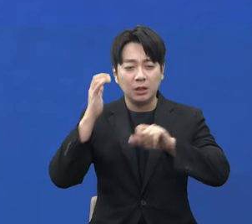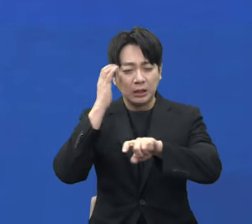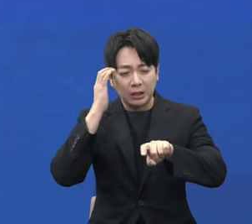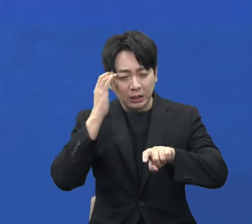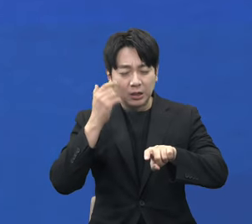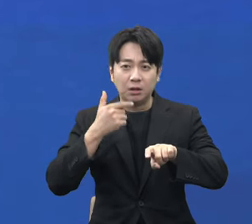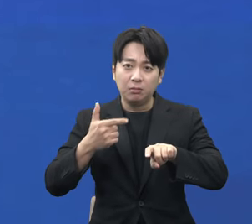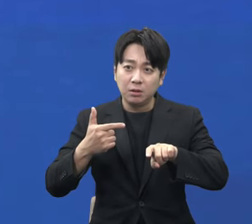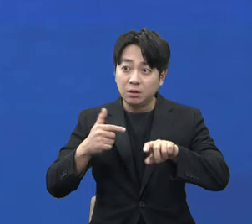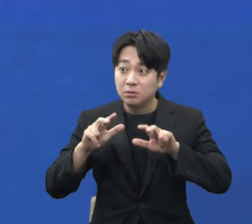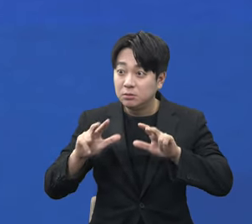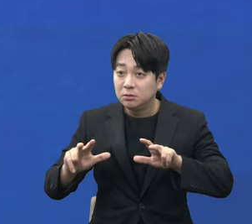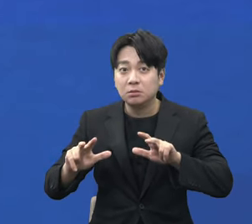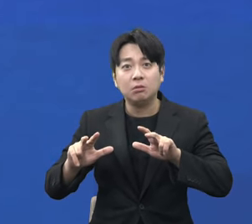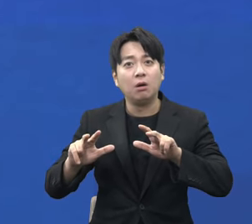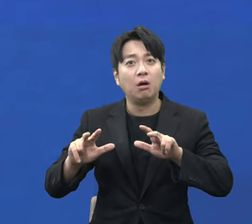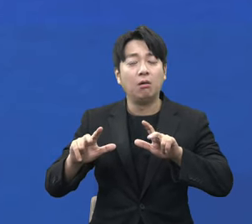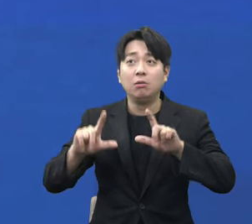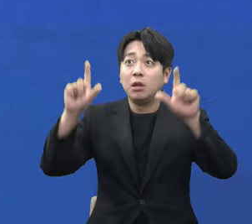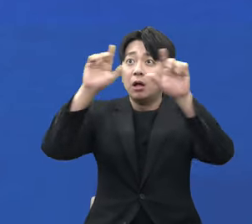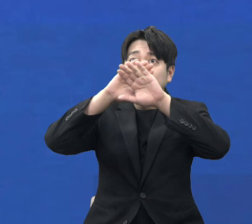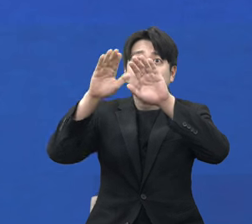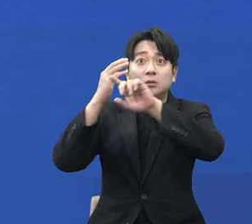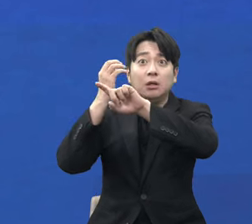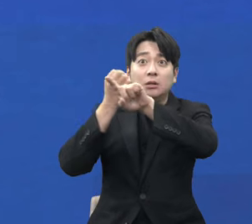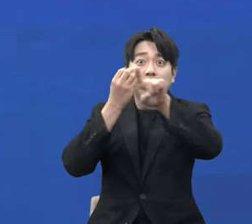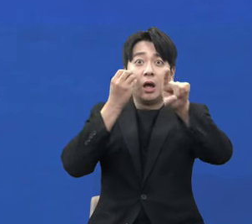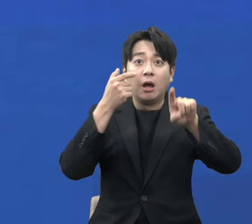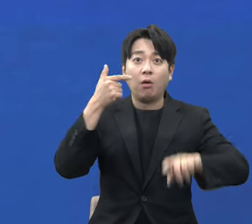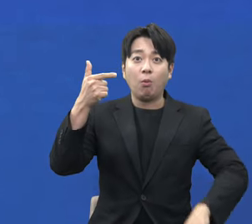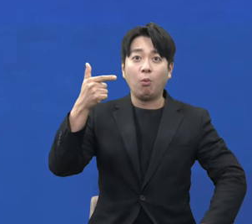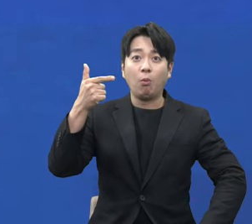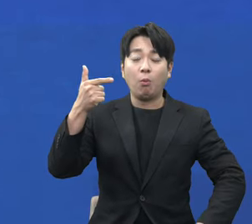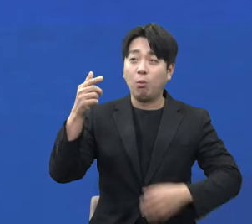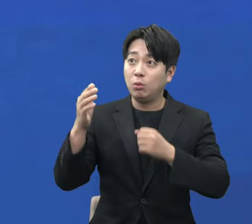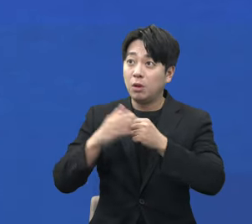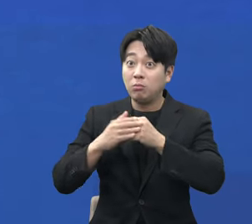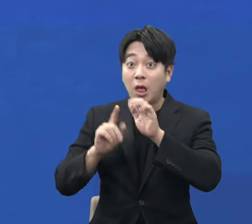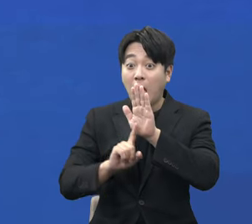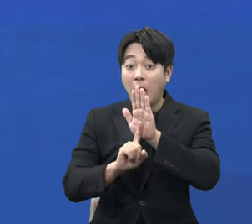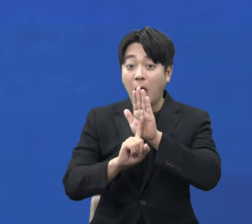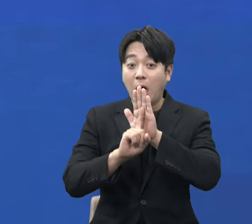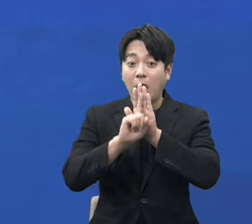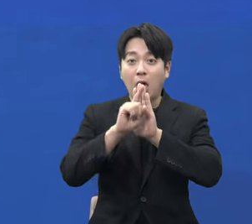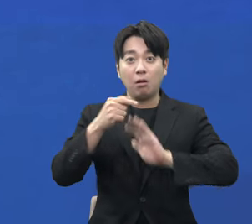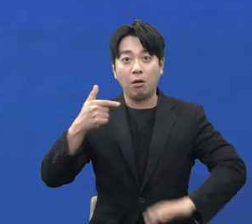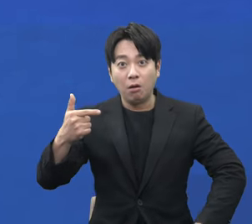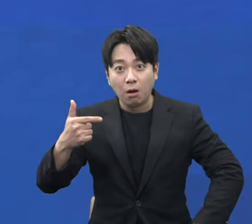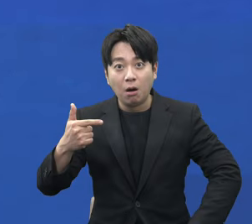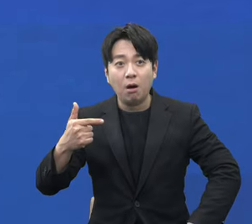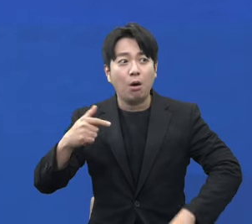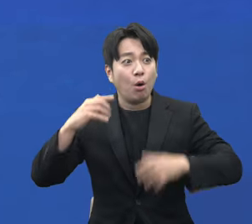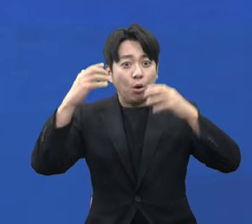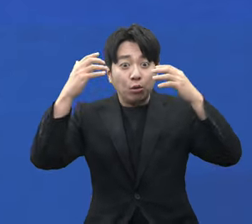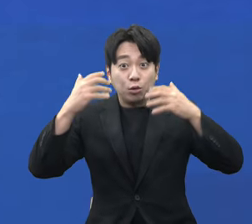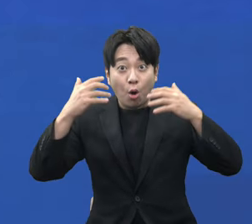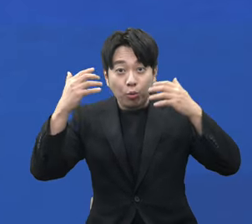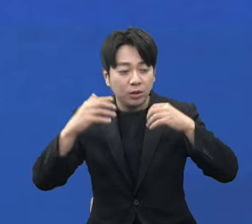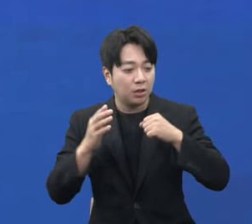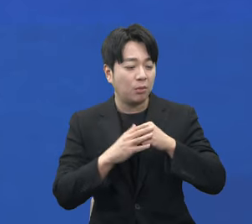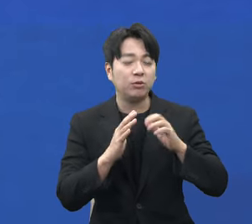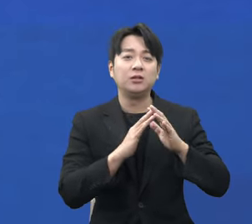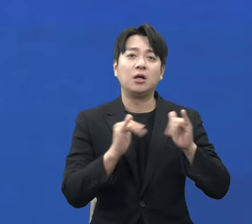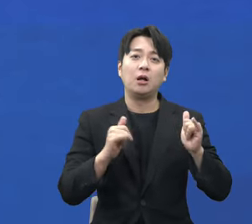살다 이런 이상한 날씨 처음이다. 이상고온으로 빚어진 올 한해 농사는 더위와 싸우느라 사람도 지쳤지만